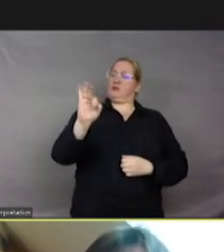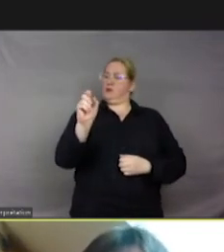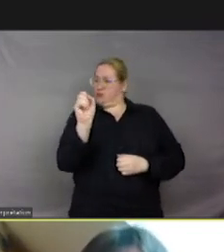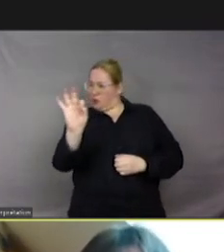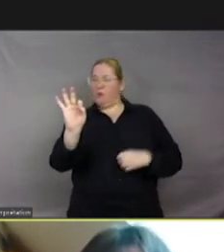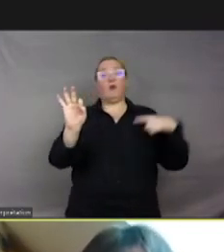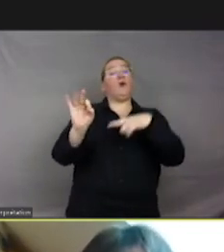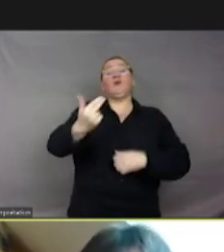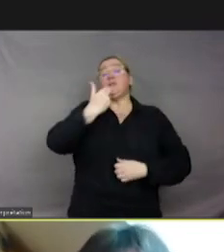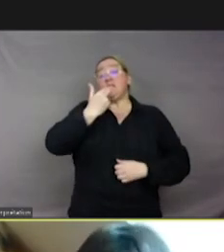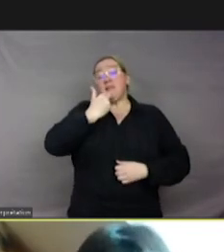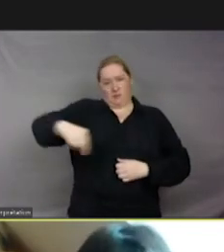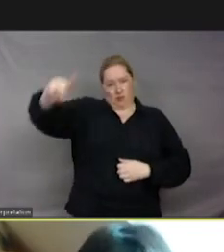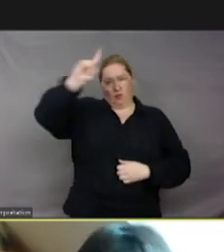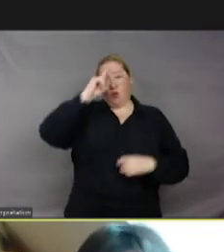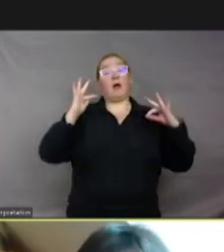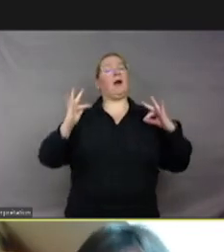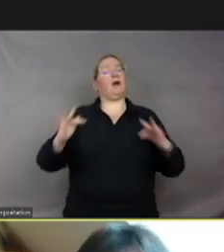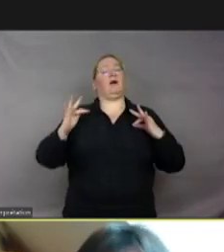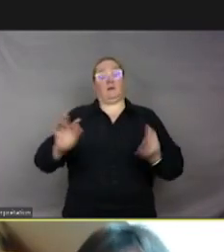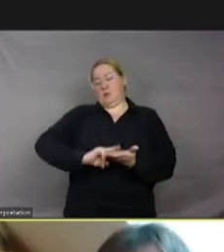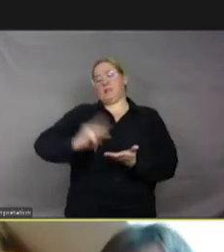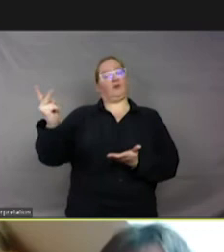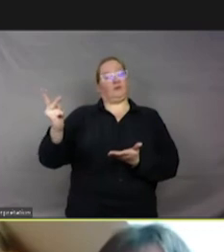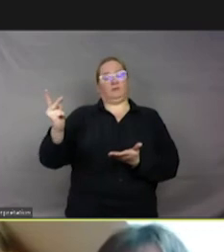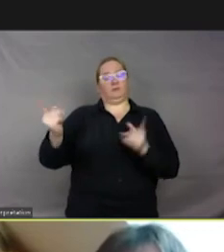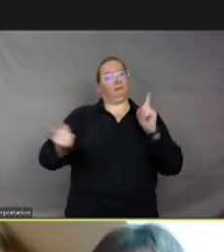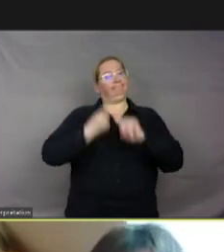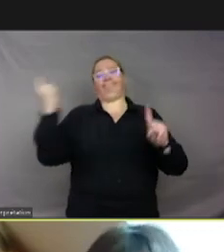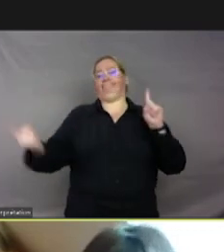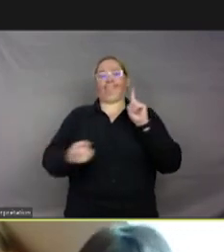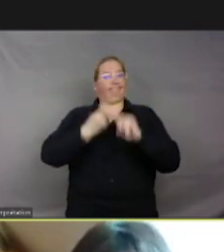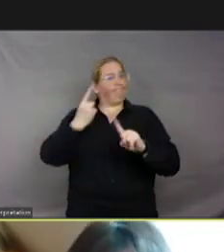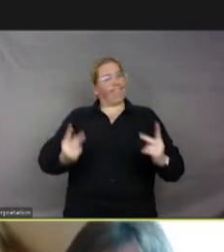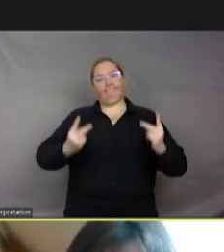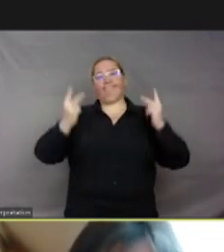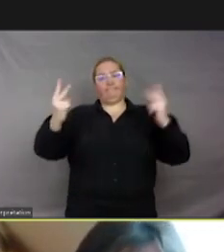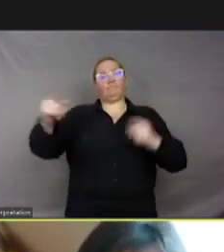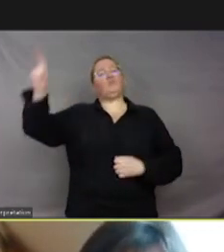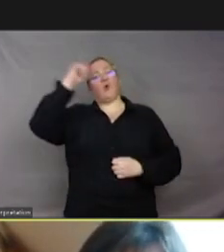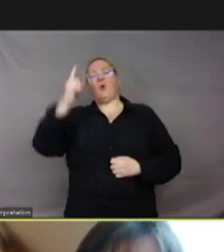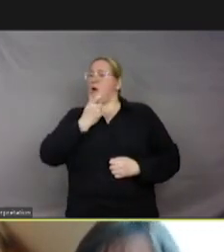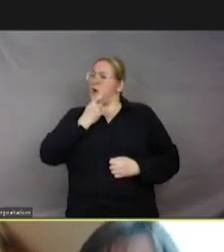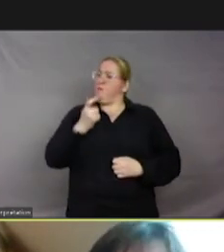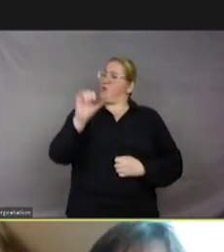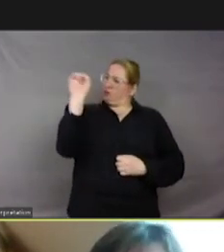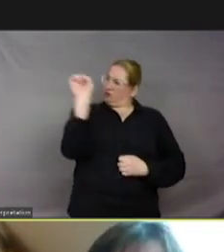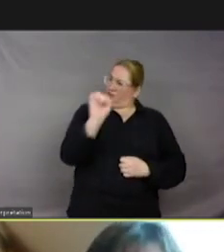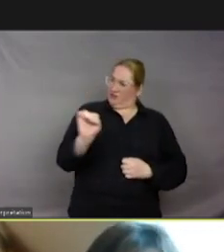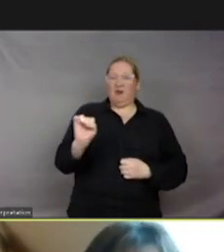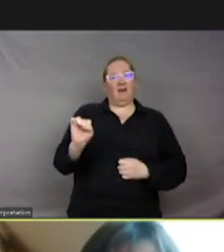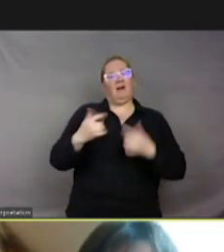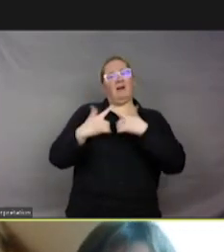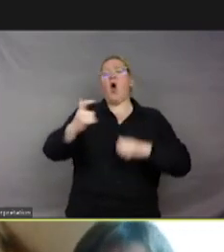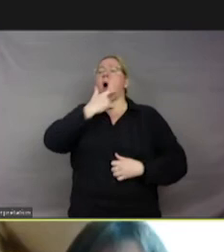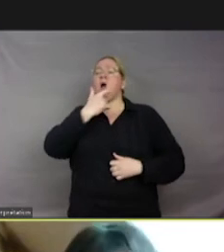surtout sur le plan traductologique. Donc, lorsque l'on utilise le mot « sentient en anglais, on dit souvent